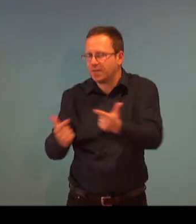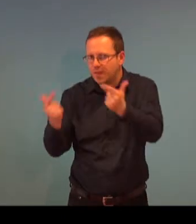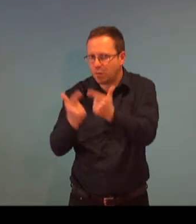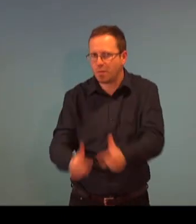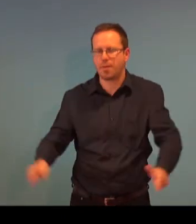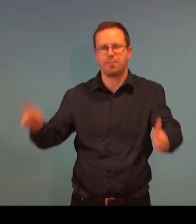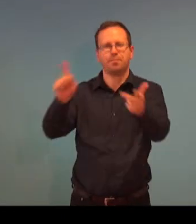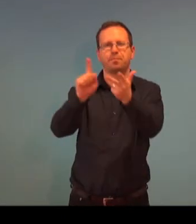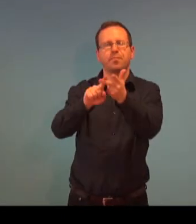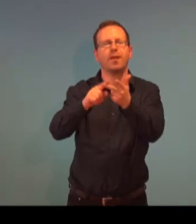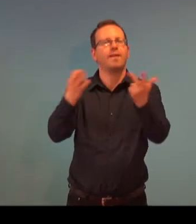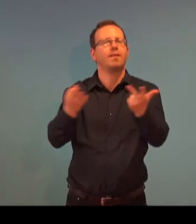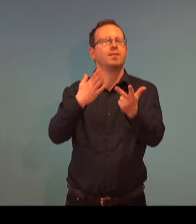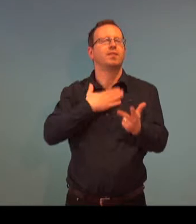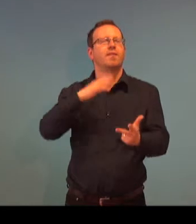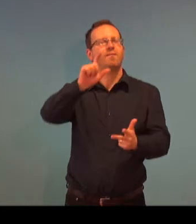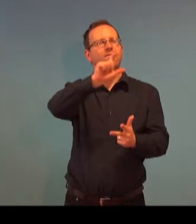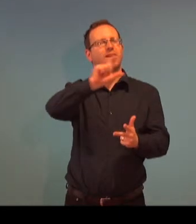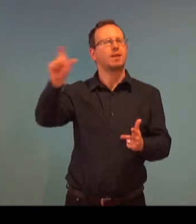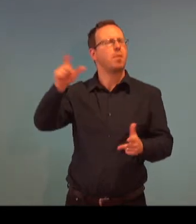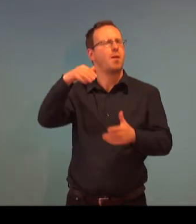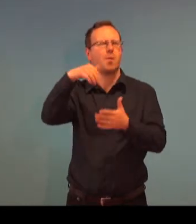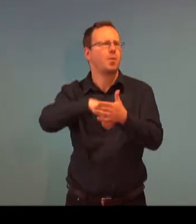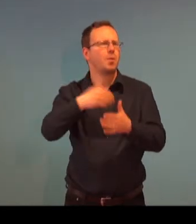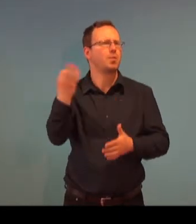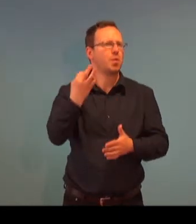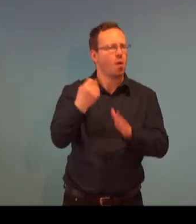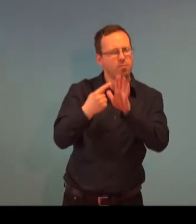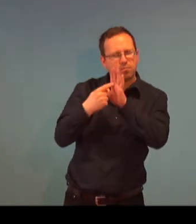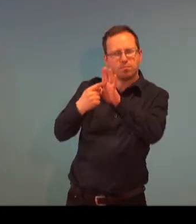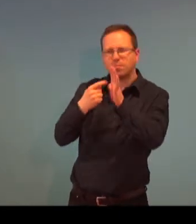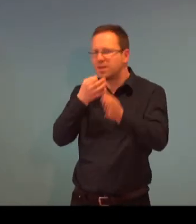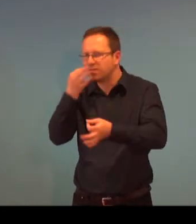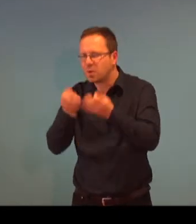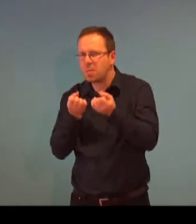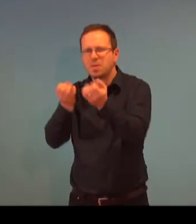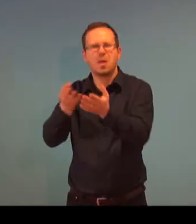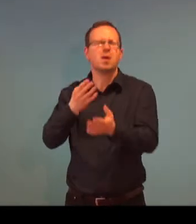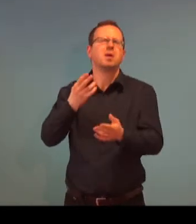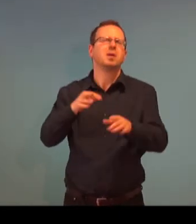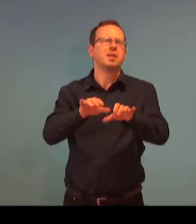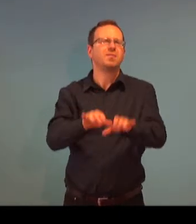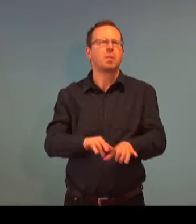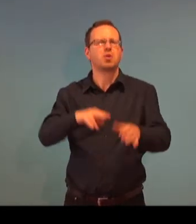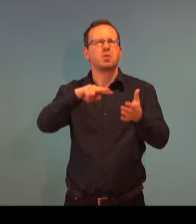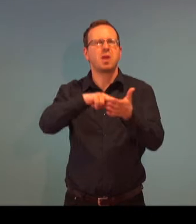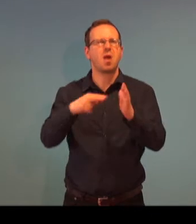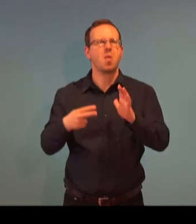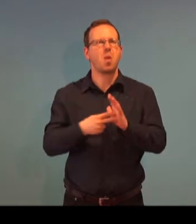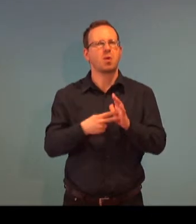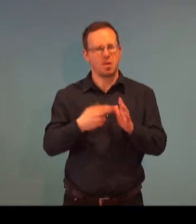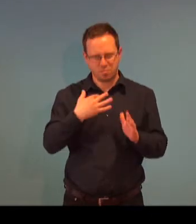pozicích v tomto středisku, seznávaní se i celkově s problematikou firmy, protože informační